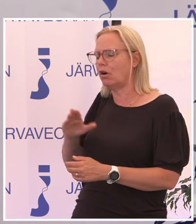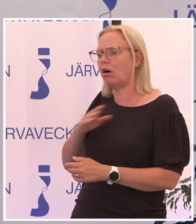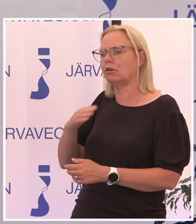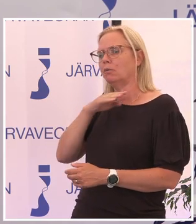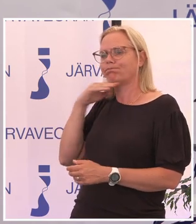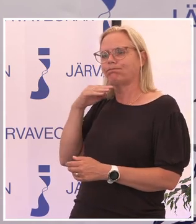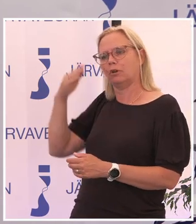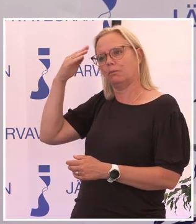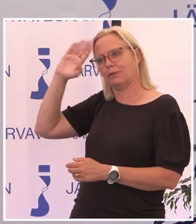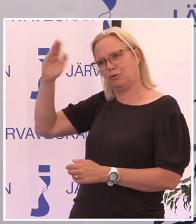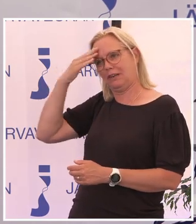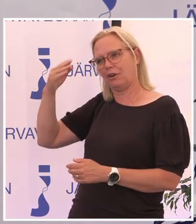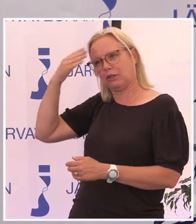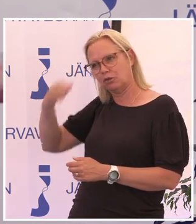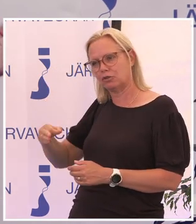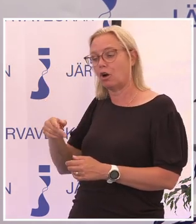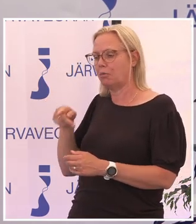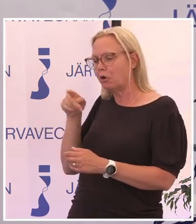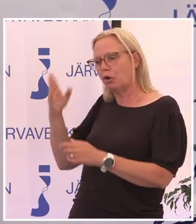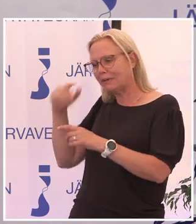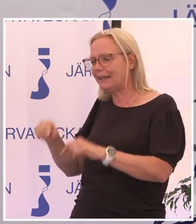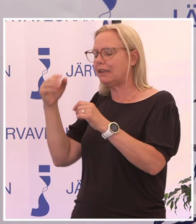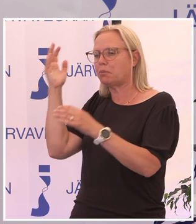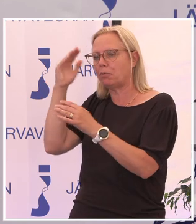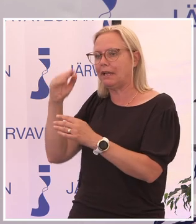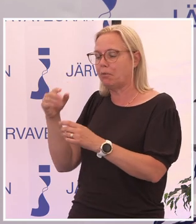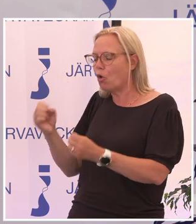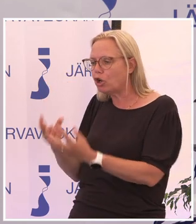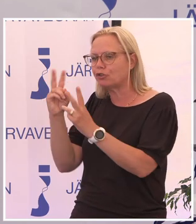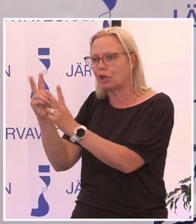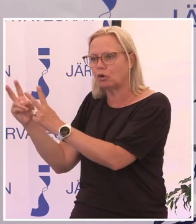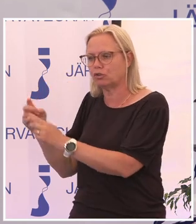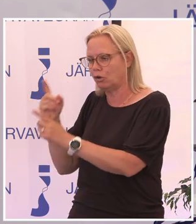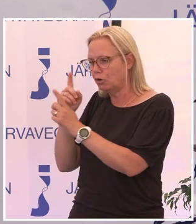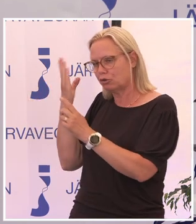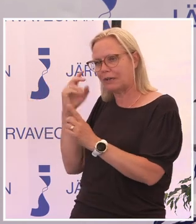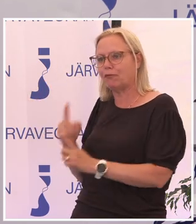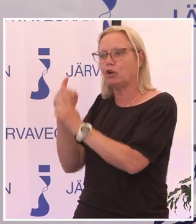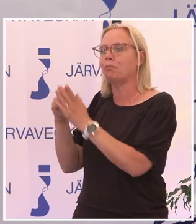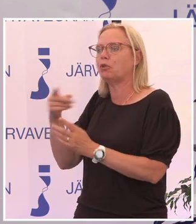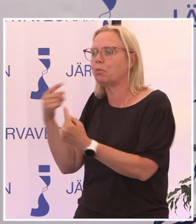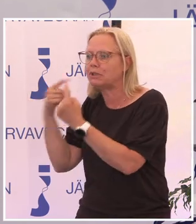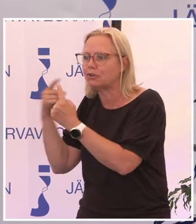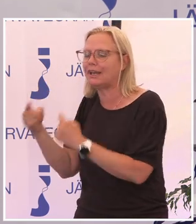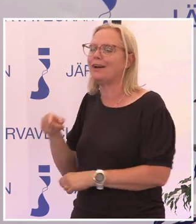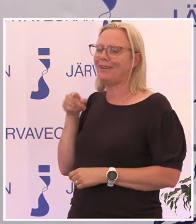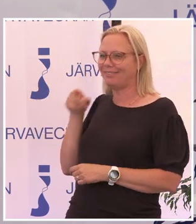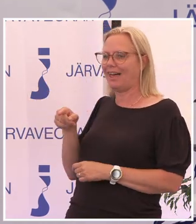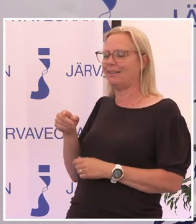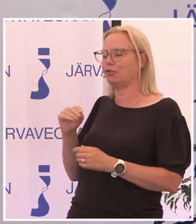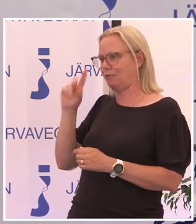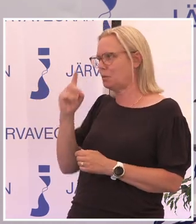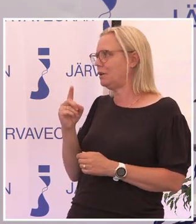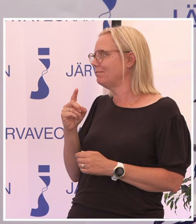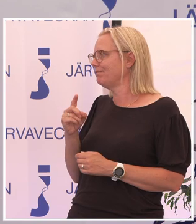både identifiera problem men också lösningar och följa upp hur det går och sånt där. Så, och det är ju liksom det, och det kan, där, då förstår jag